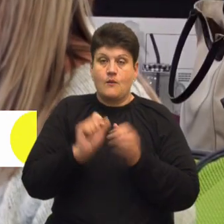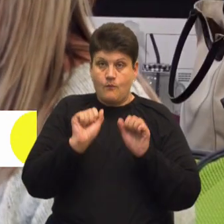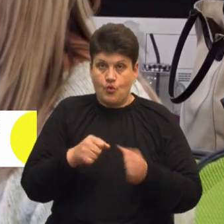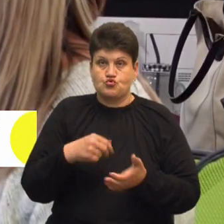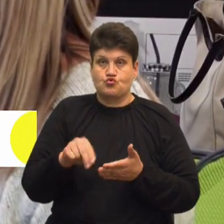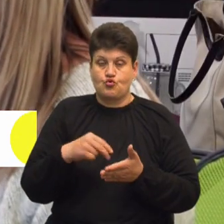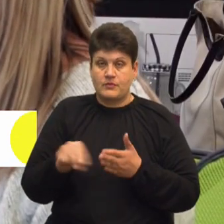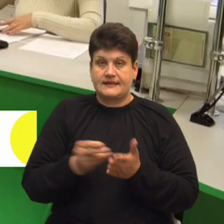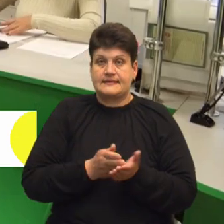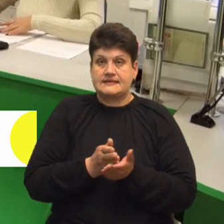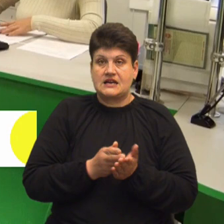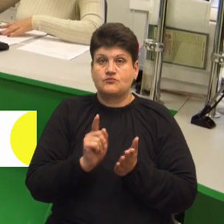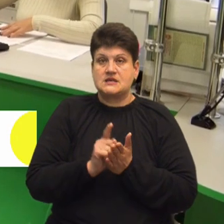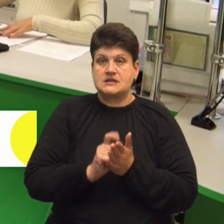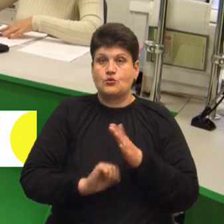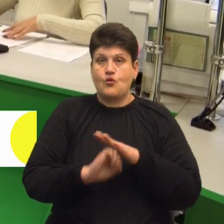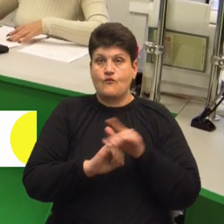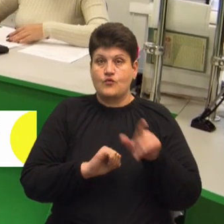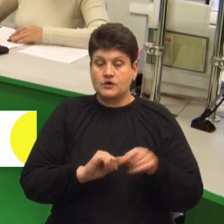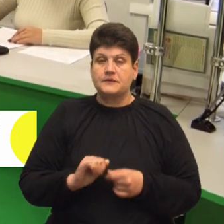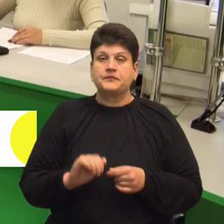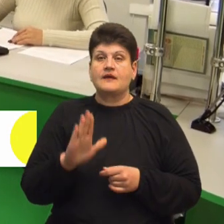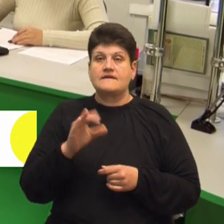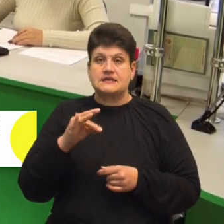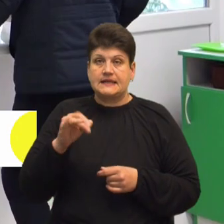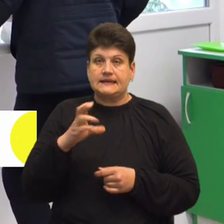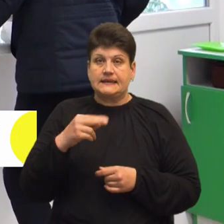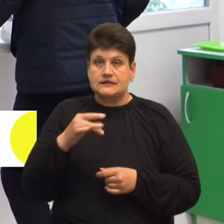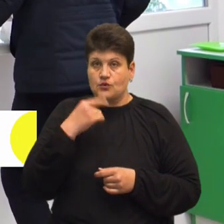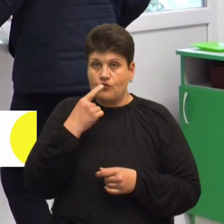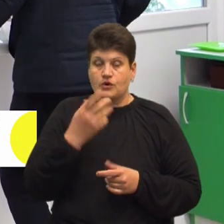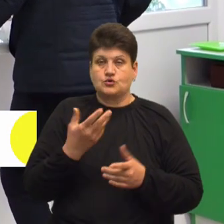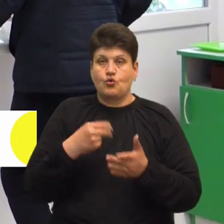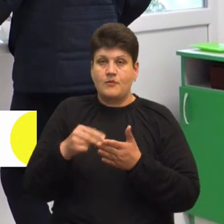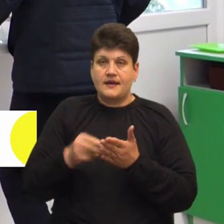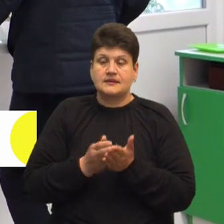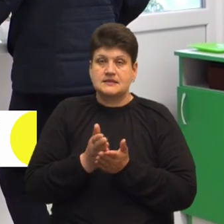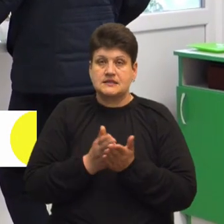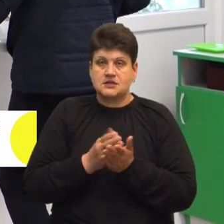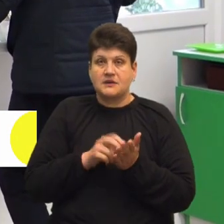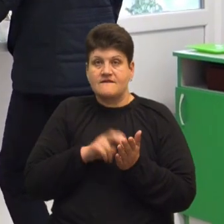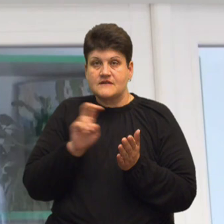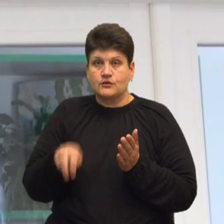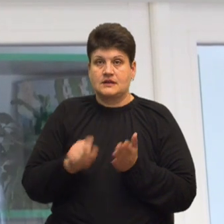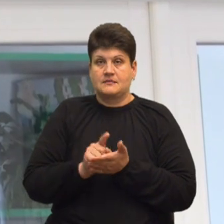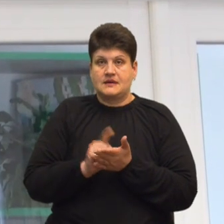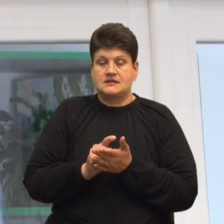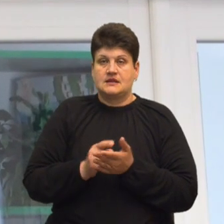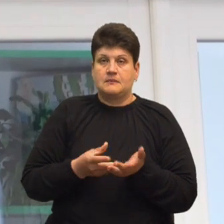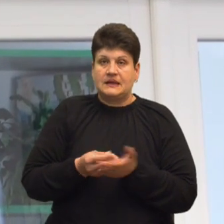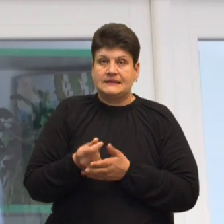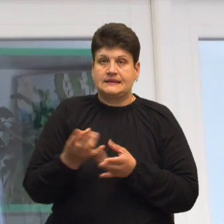поточний період у пенсійному фонді. Василь Денис каже, якщо купляти стаж при виході на пенсію у податковій службі, платити доведеться вдвічі більше.